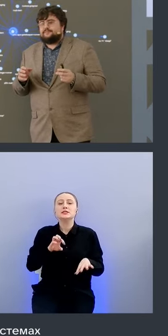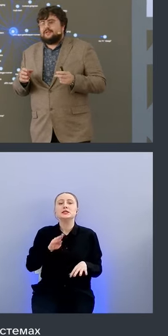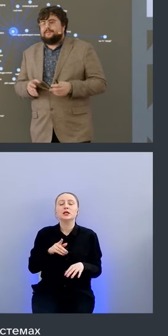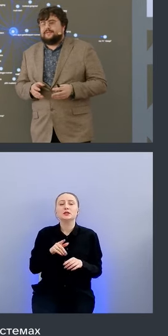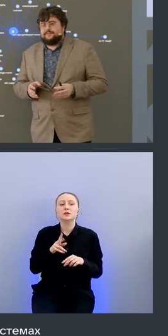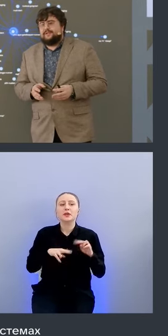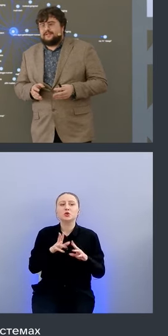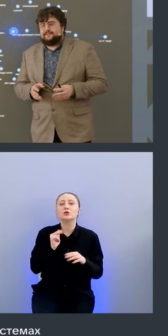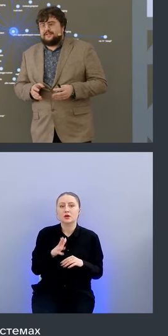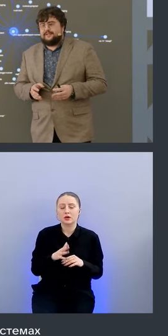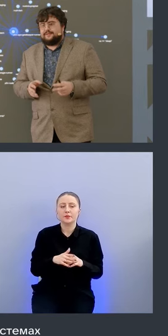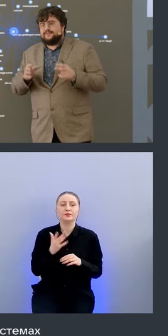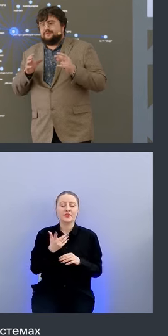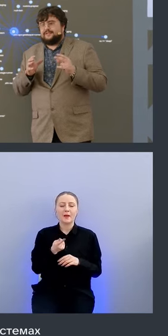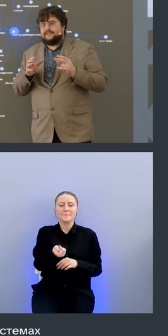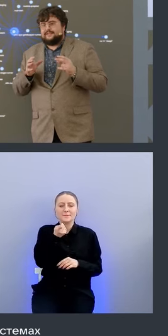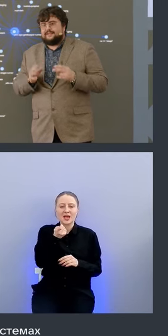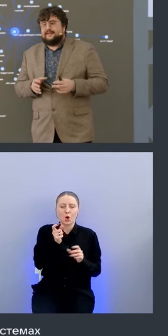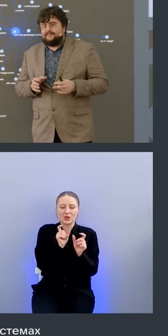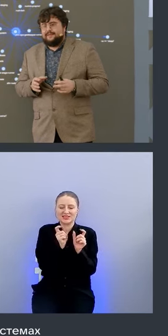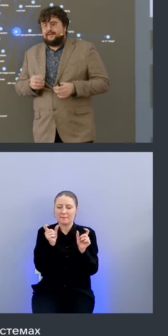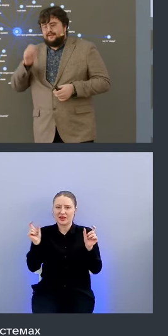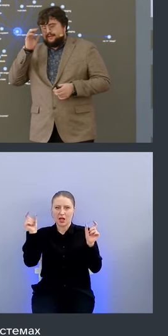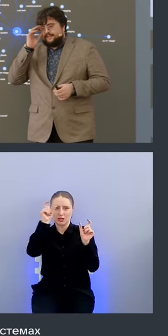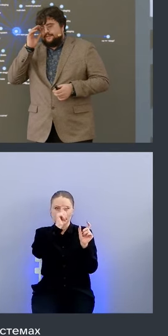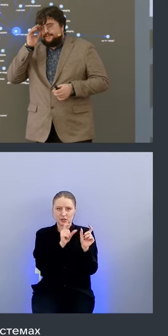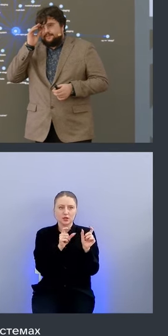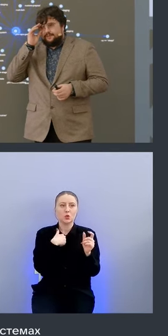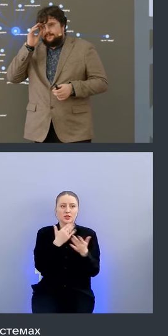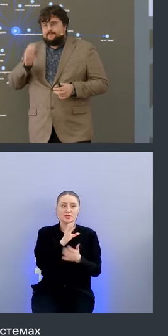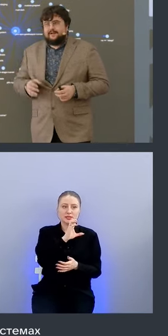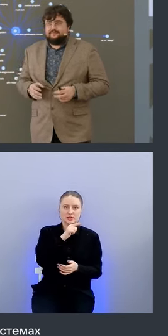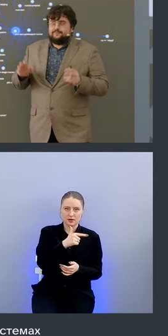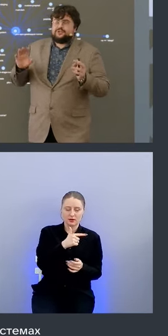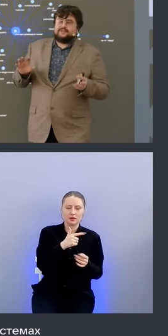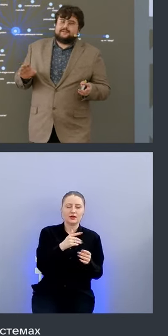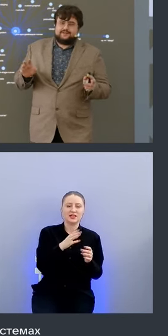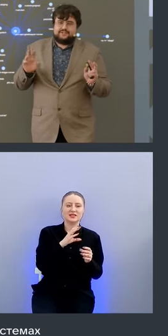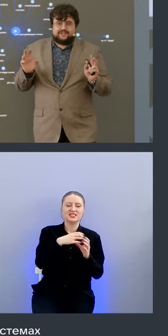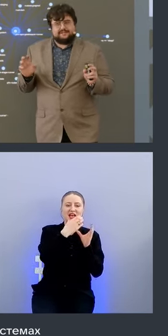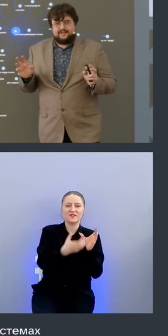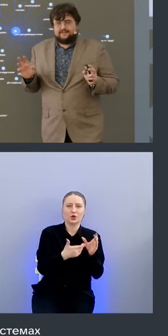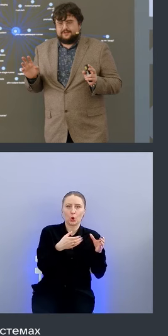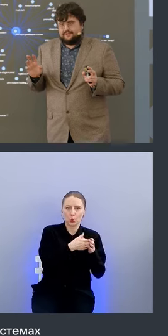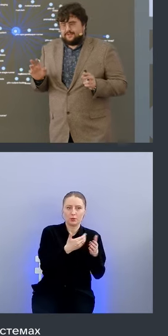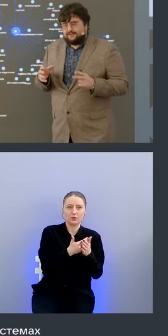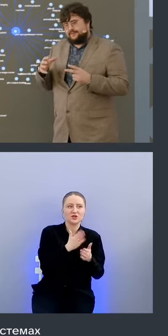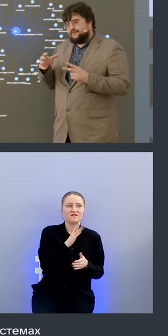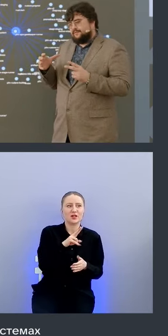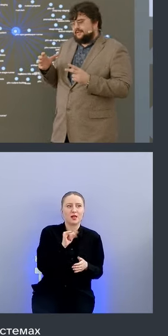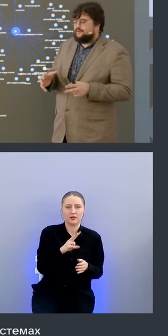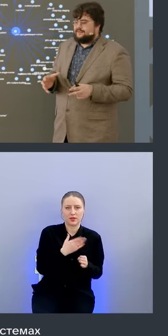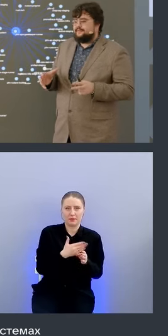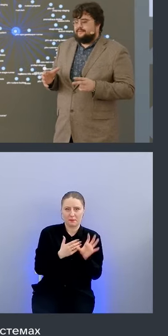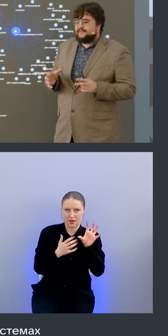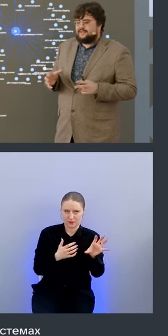по принципу микросегментации то есть у нас есть sg серверные группы можно это назвать отчасти в ланом таким да то есть